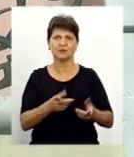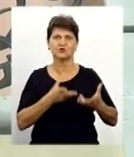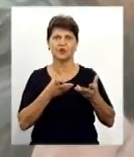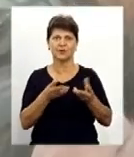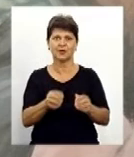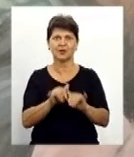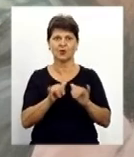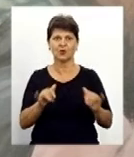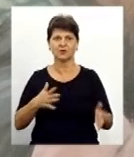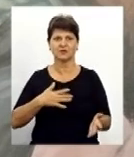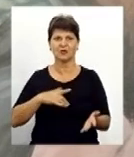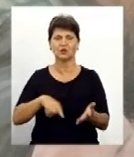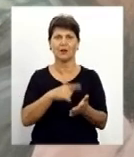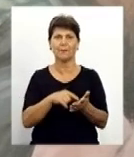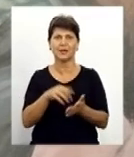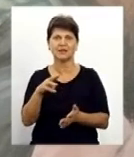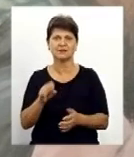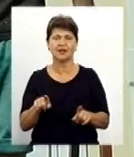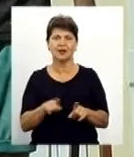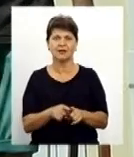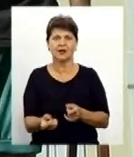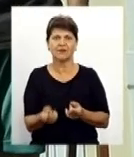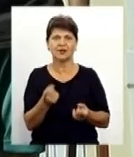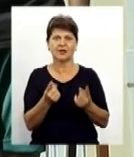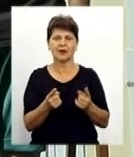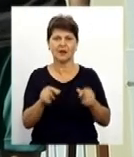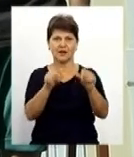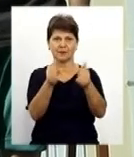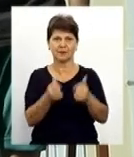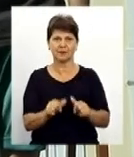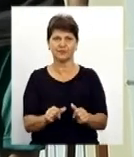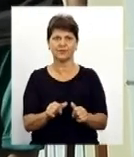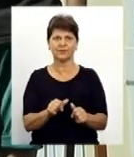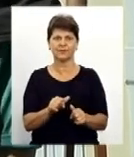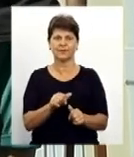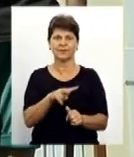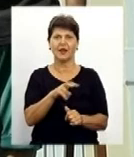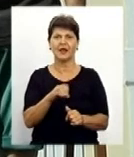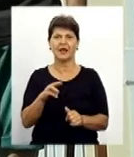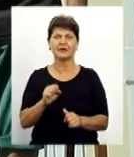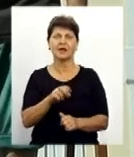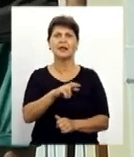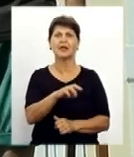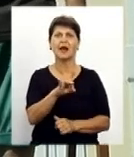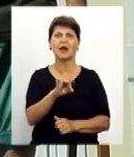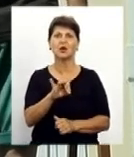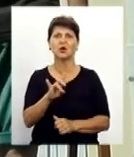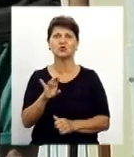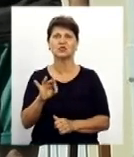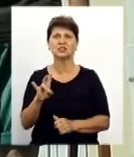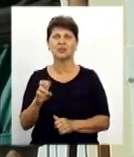на розвиток нашого міста. Так виникає постать Лєти Ярошинської, яка